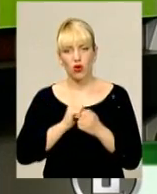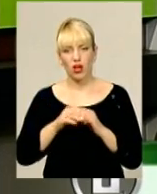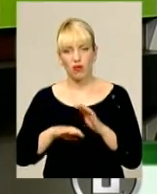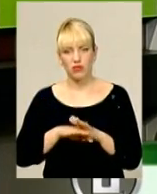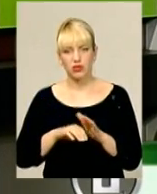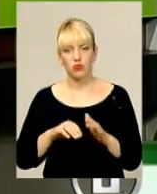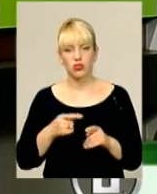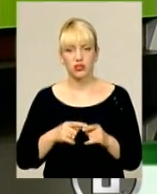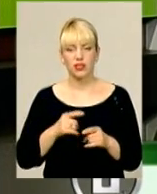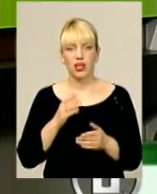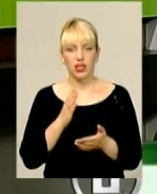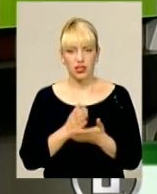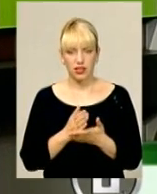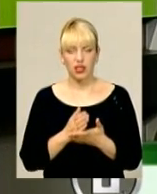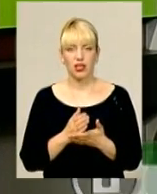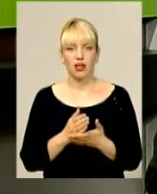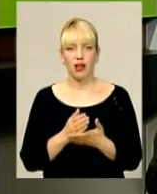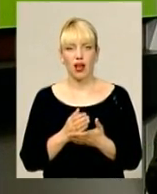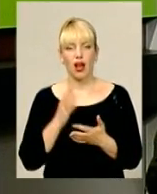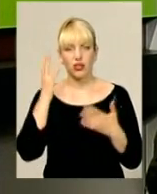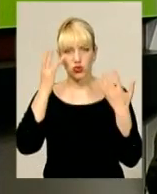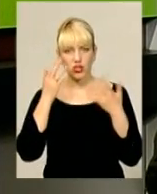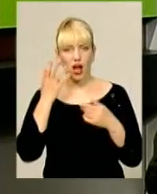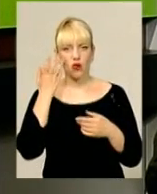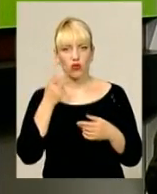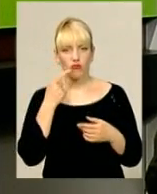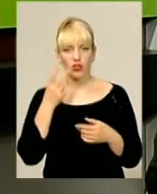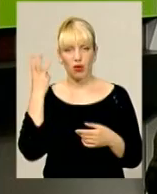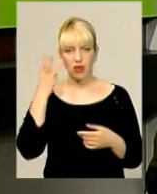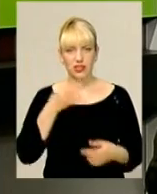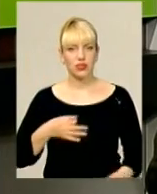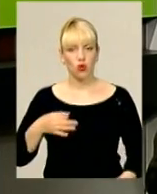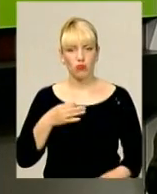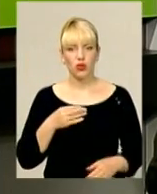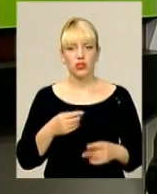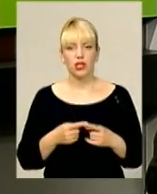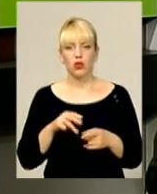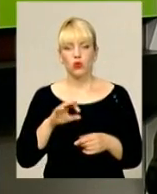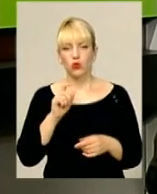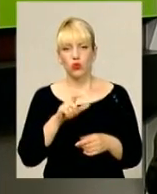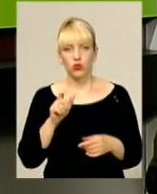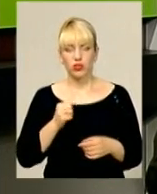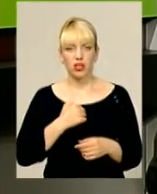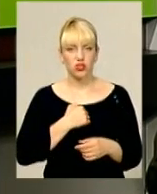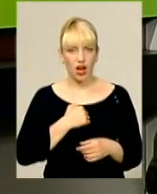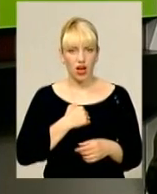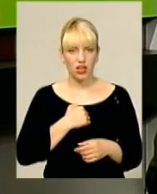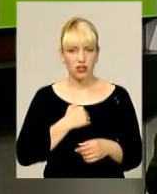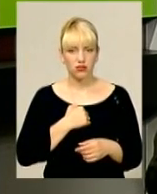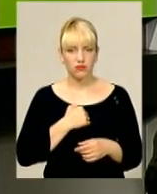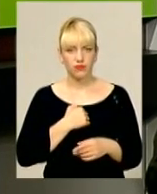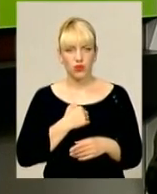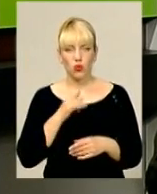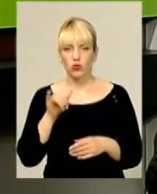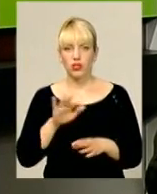правильно сказали, то, справді, є певні асоціації. Коли говорять про Хмельницьку область, як така, дуже часто люди, на жаль, навіть в них не